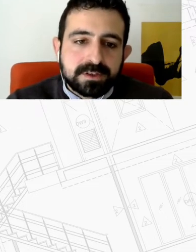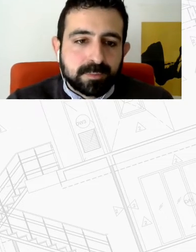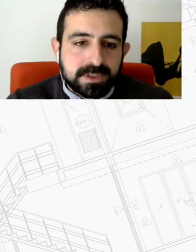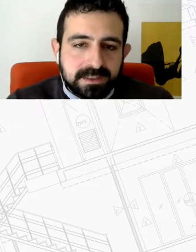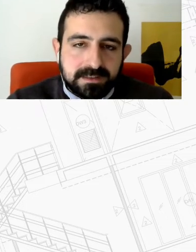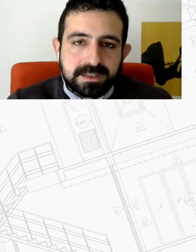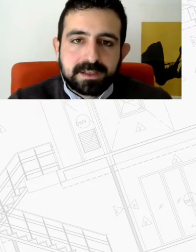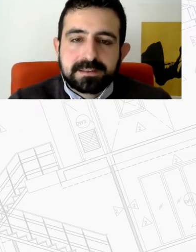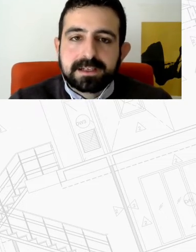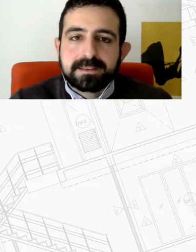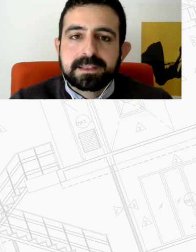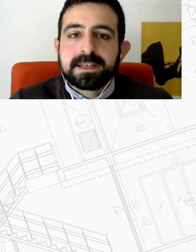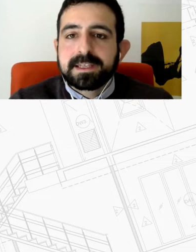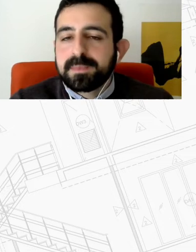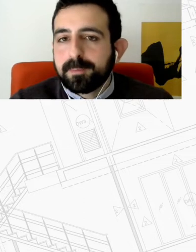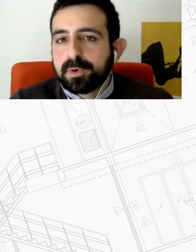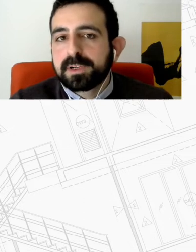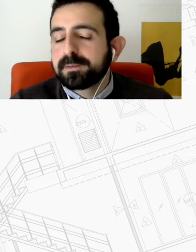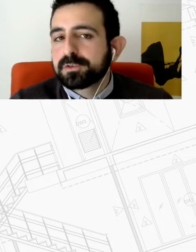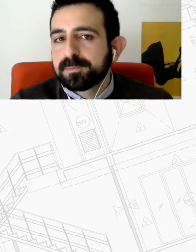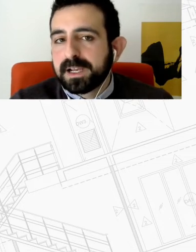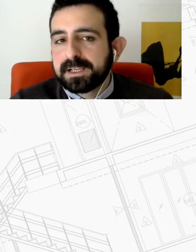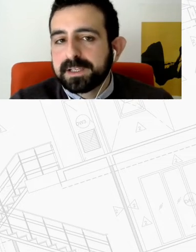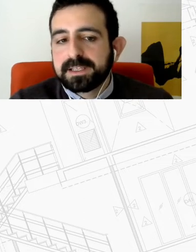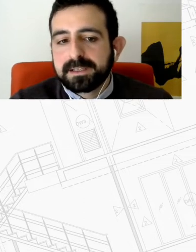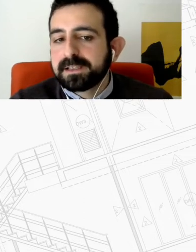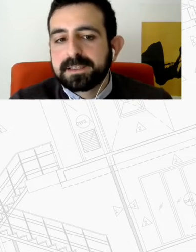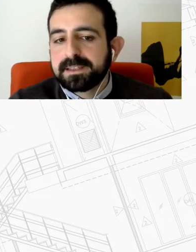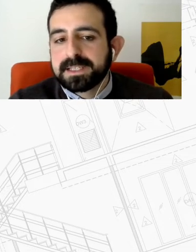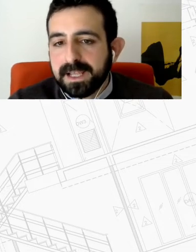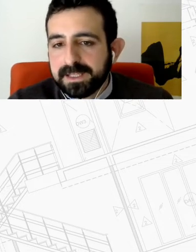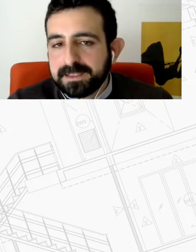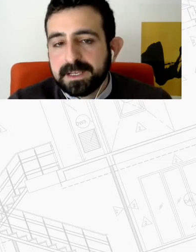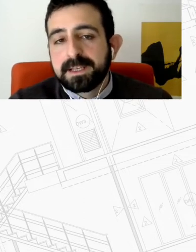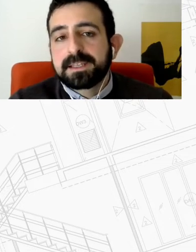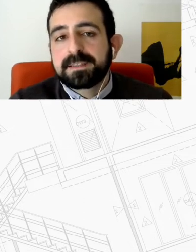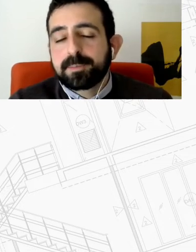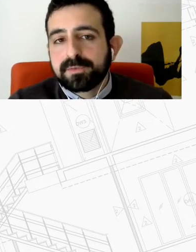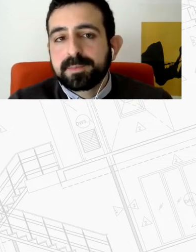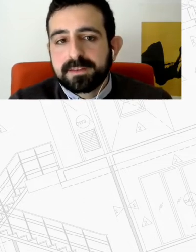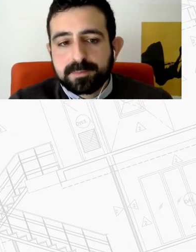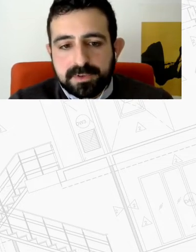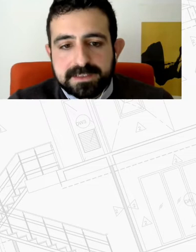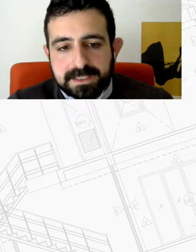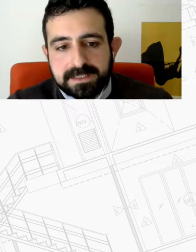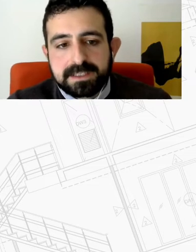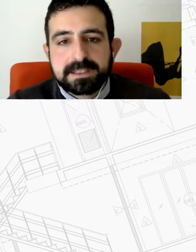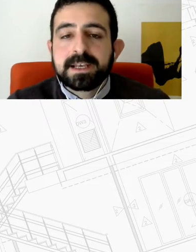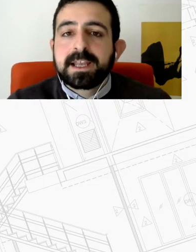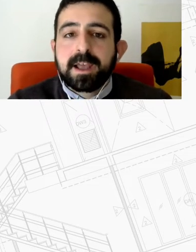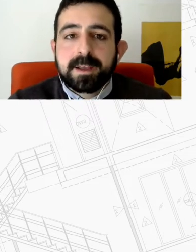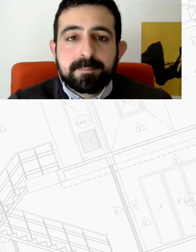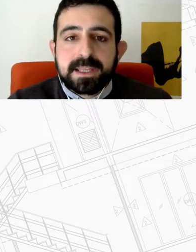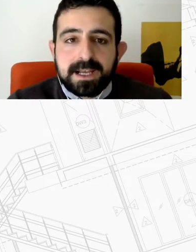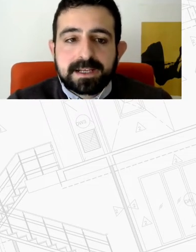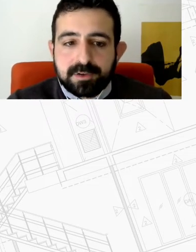κατεξοχήν τοπική. Δεν έχει δηλαδή η μία πόλη όσο μεγάλη η μικρή και αν είναι οι ίδιες ανάγκες οι ίδιες προβλήματα της προκλήσης κατοικίας